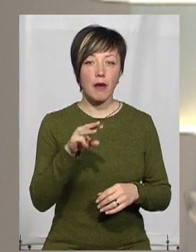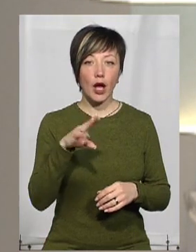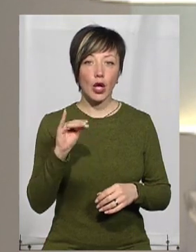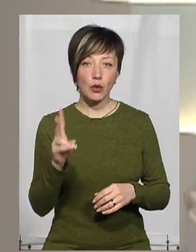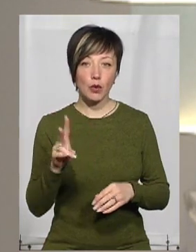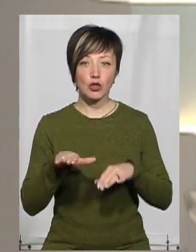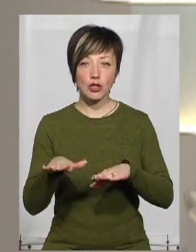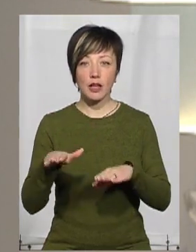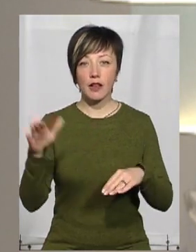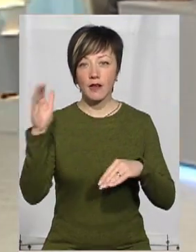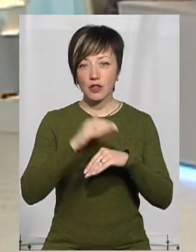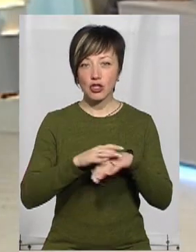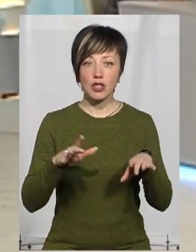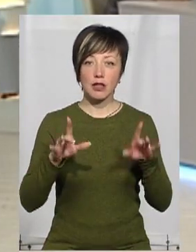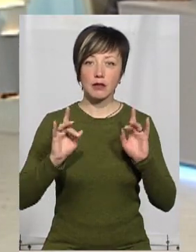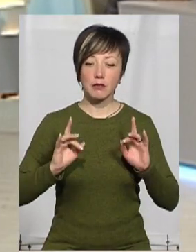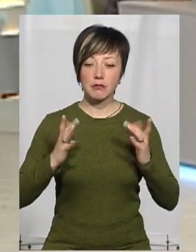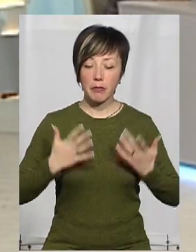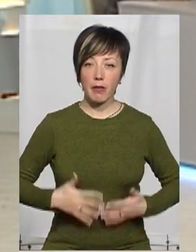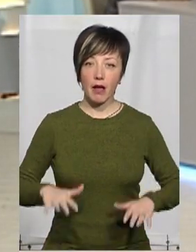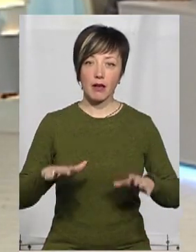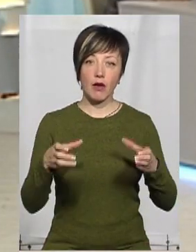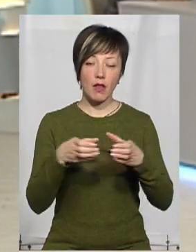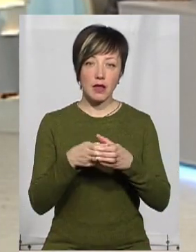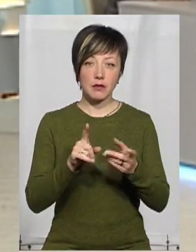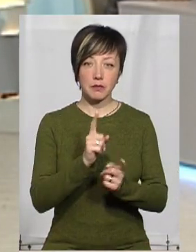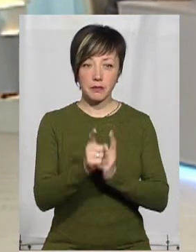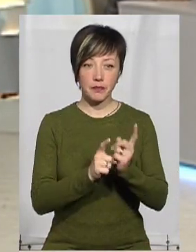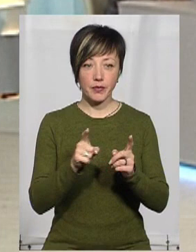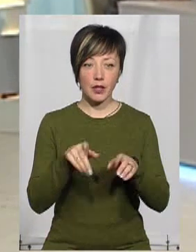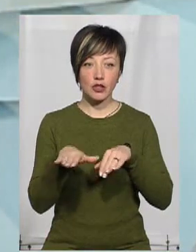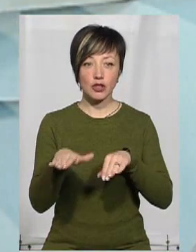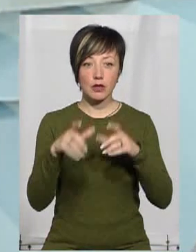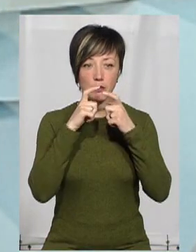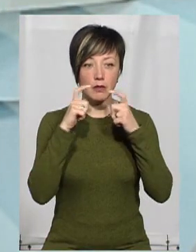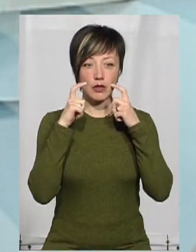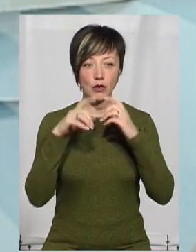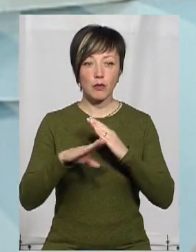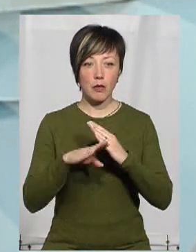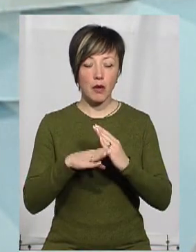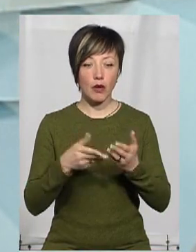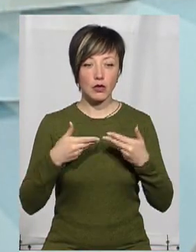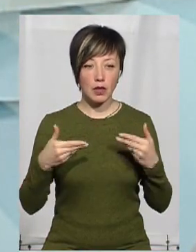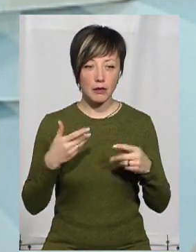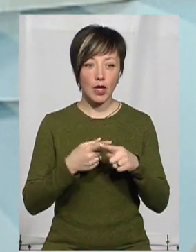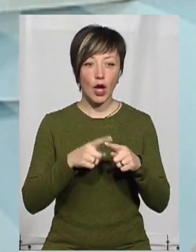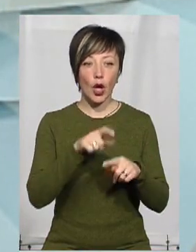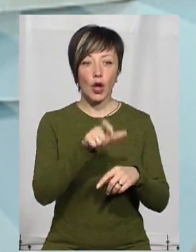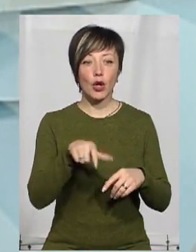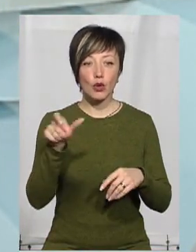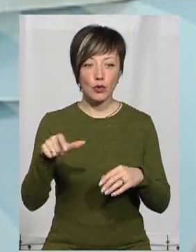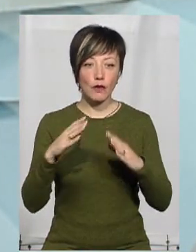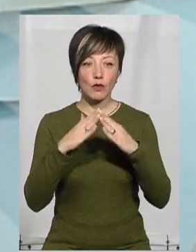вечірні сукні, костюми різні колекції. Вони зараз перекваліфікувалися і шиють ось такі маски, допомагають нам. Тобто, люди,